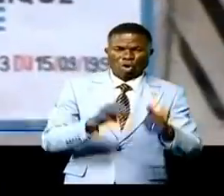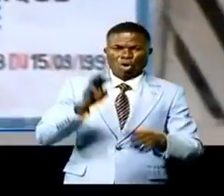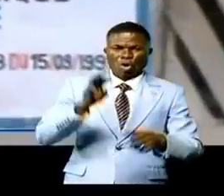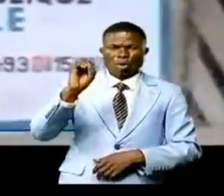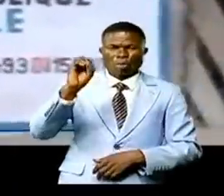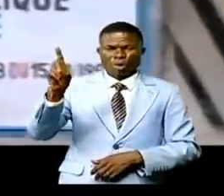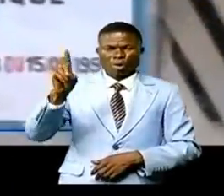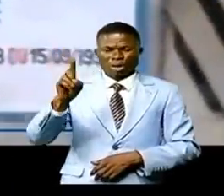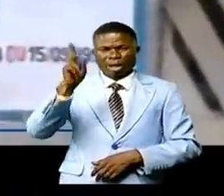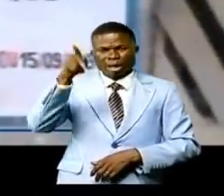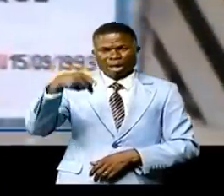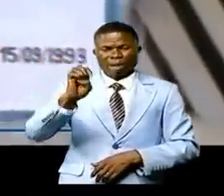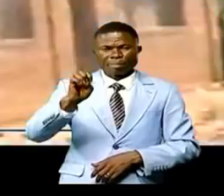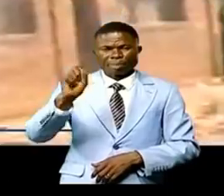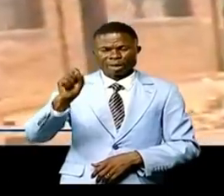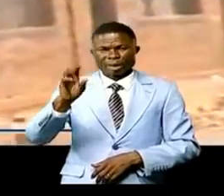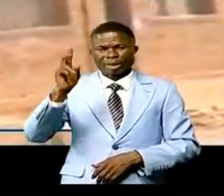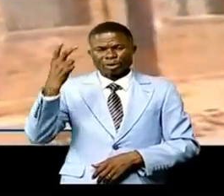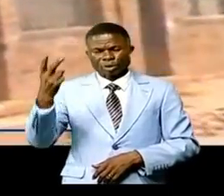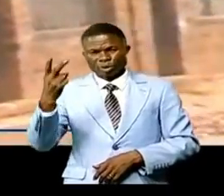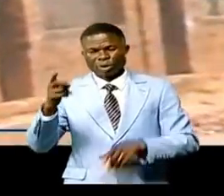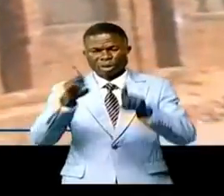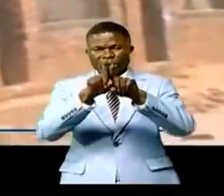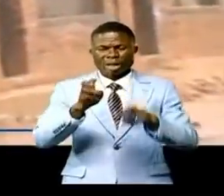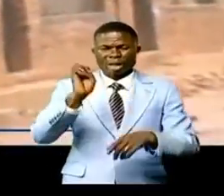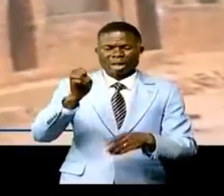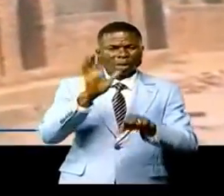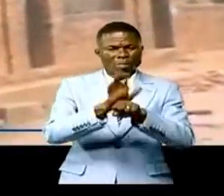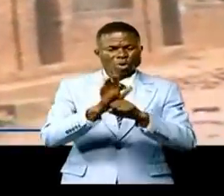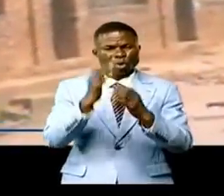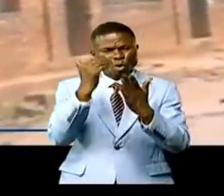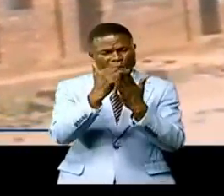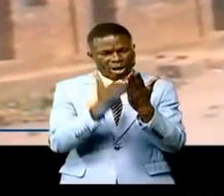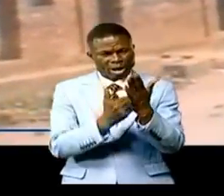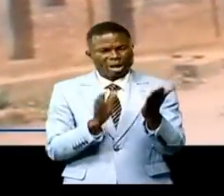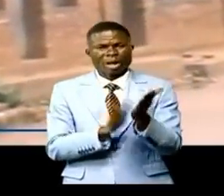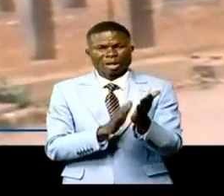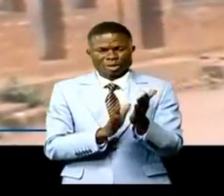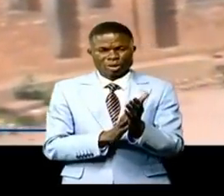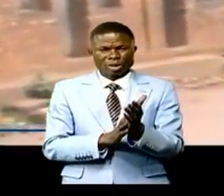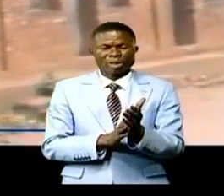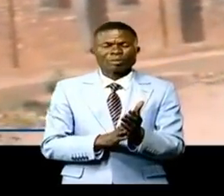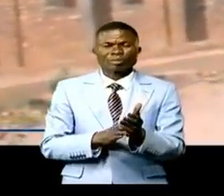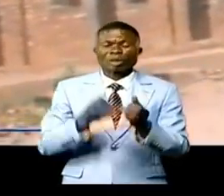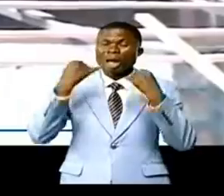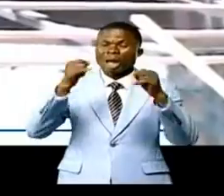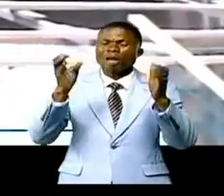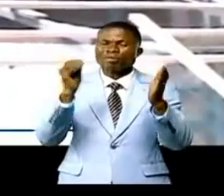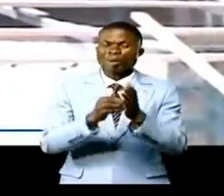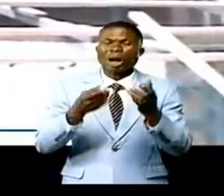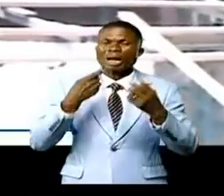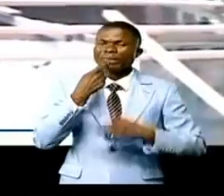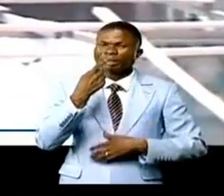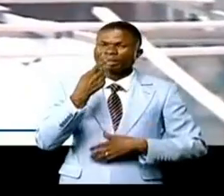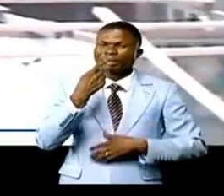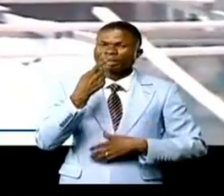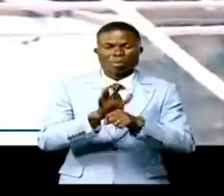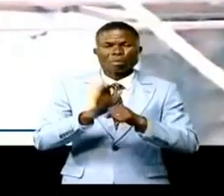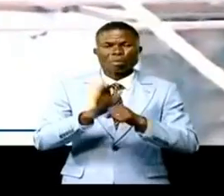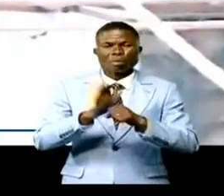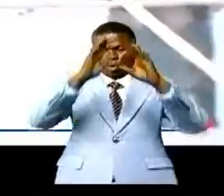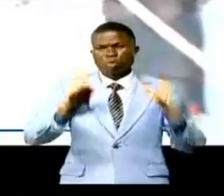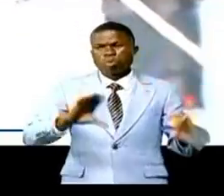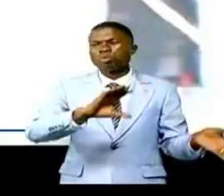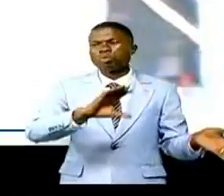épée démonielle, épée Boussogbete, épée Bifou et bien d'autres. Les mêmes sources induquent que plusieurs maisons sont